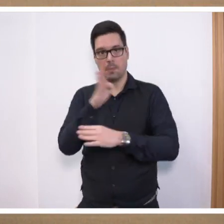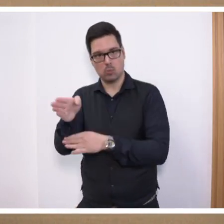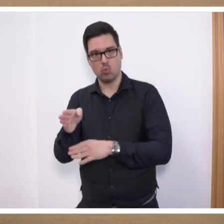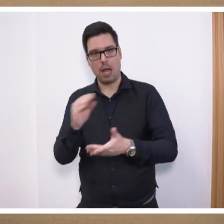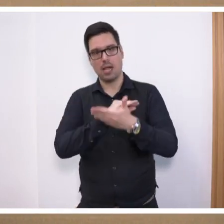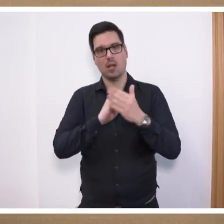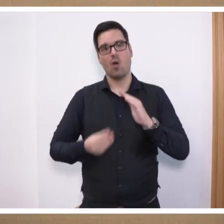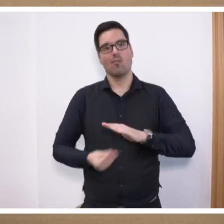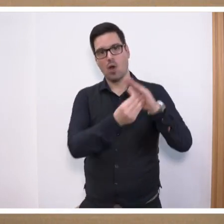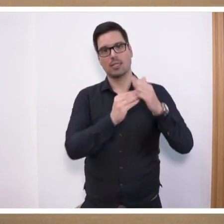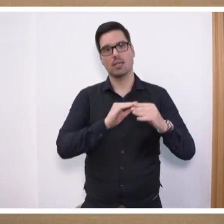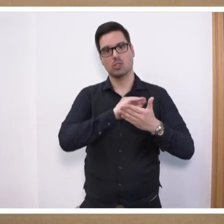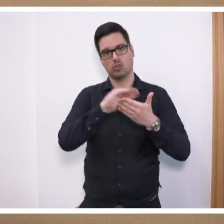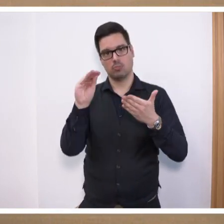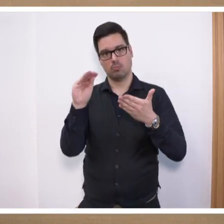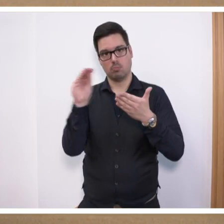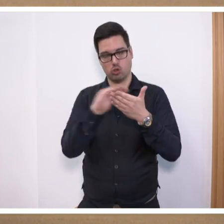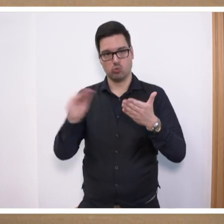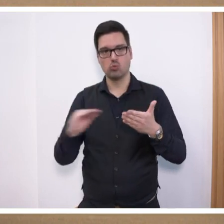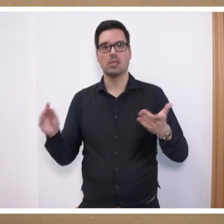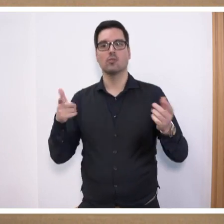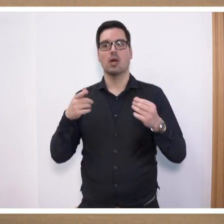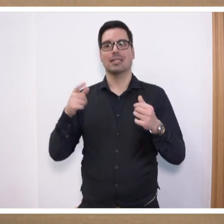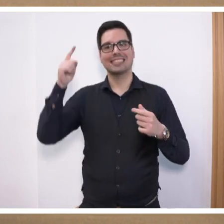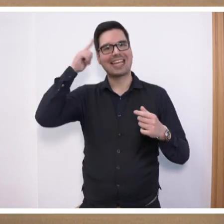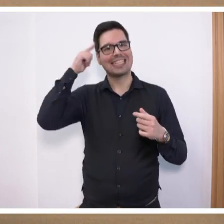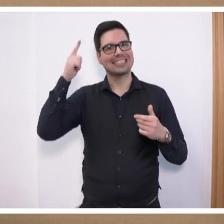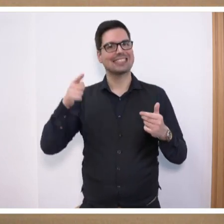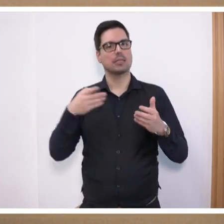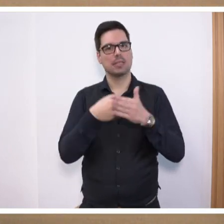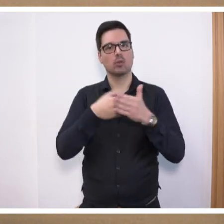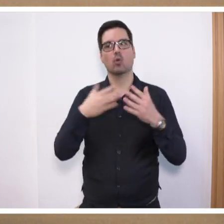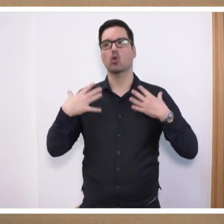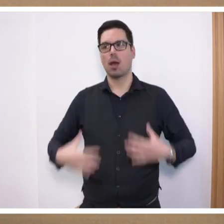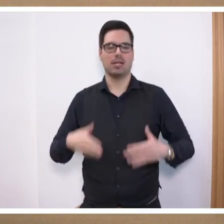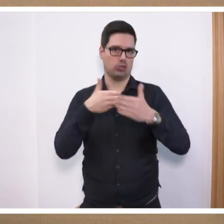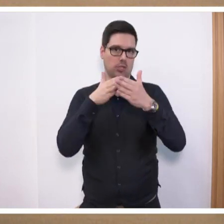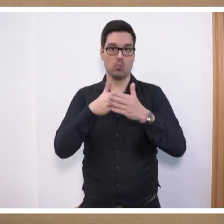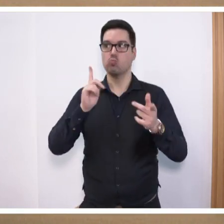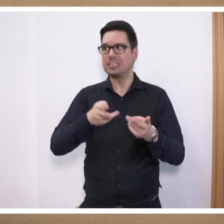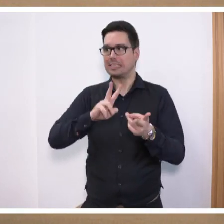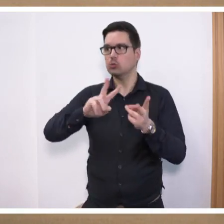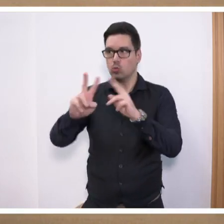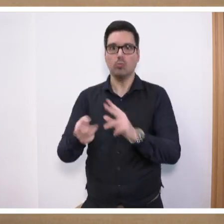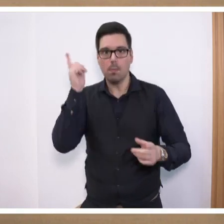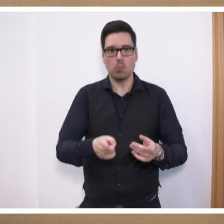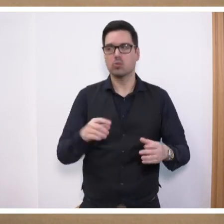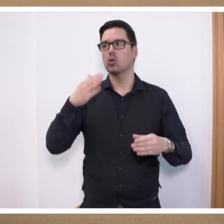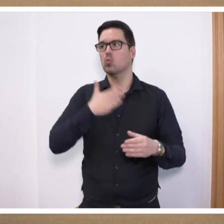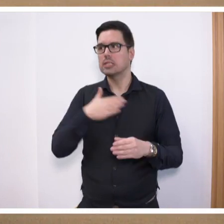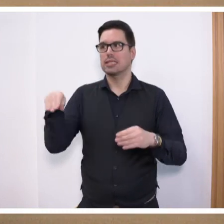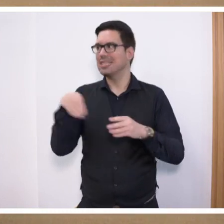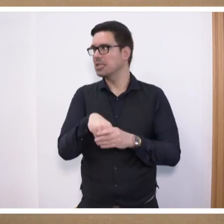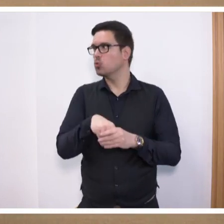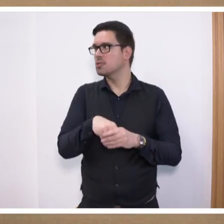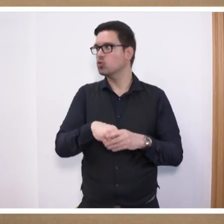Förderschulen für geistige Behinderung oder für körperliche Beeinträchtigung. Hier muss dringendst nachgeschärft werden. Und unsere Inklusion, wir haben hier